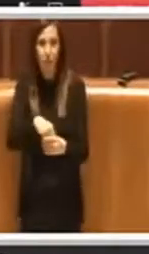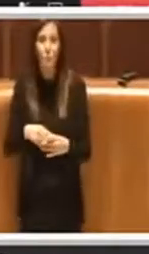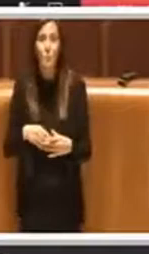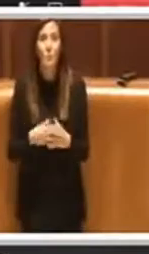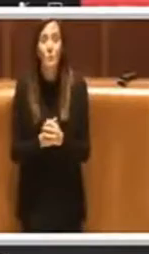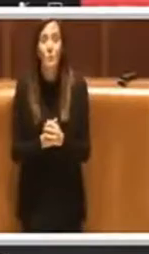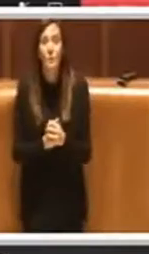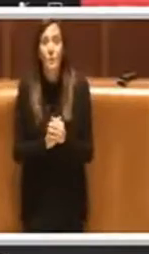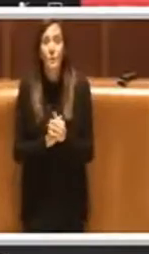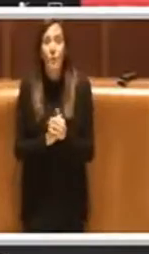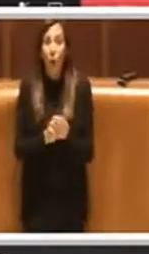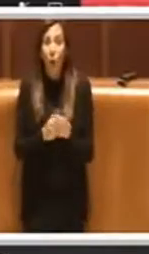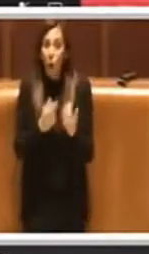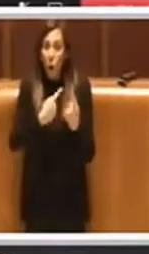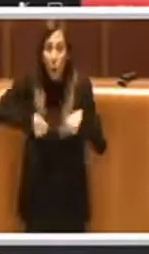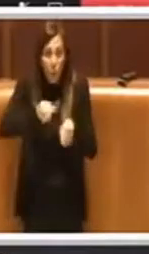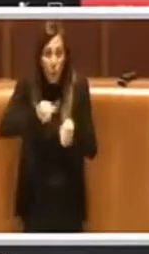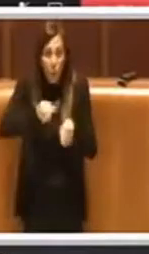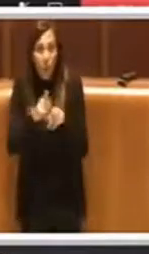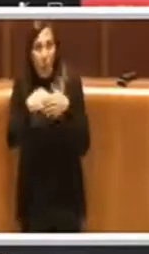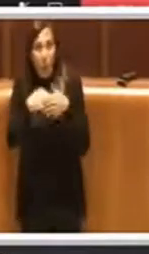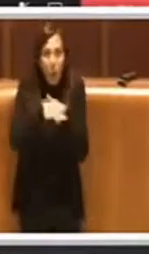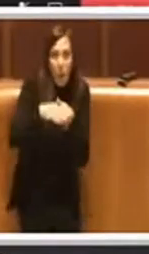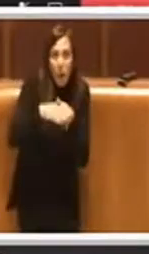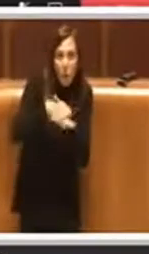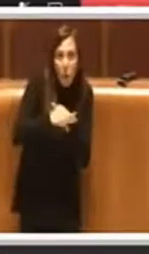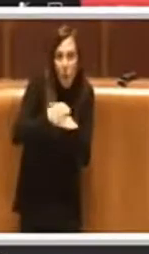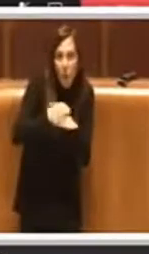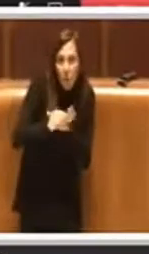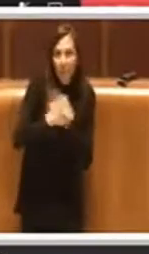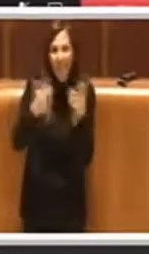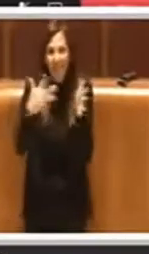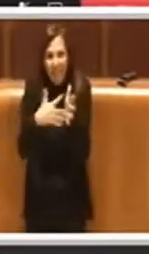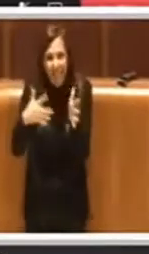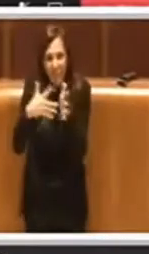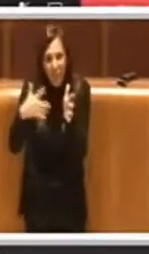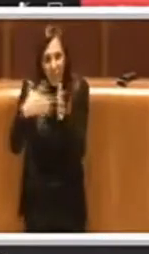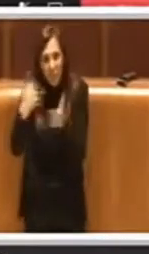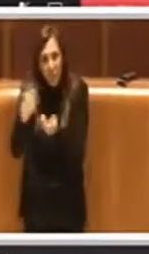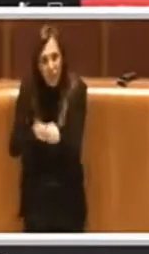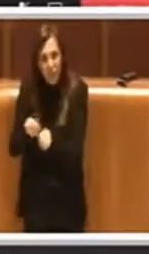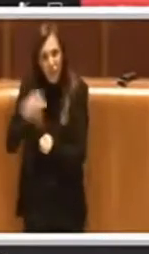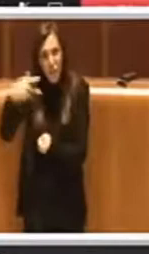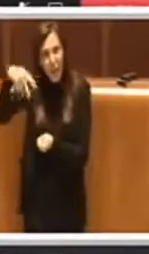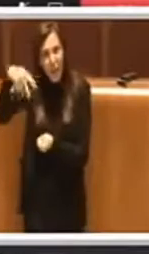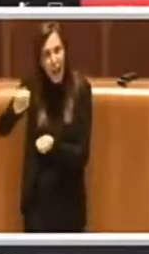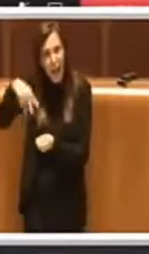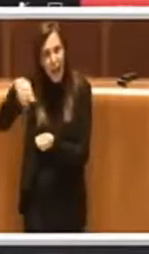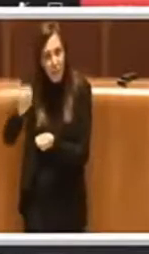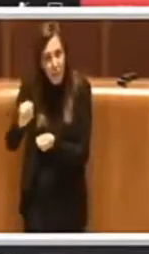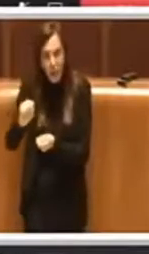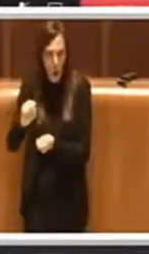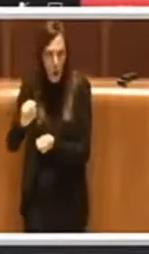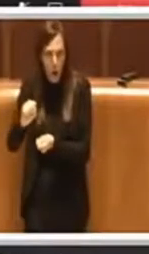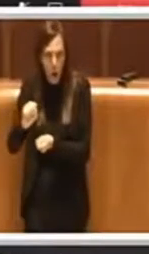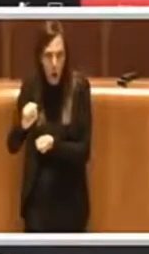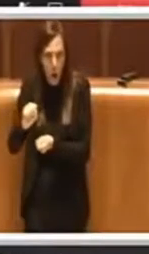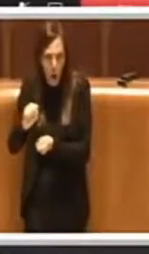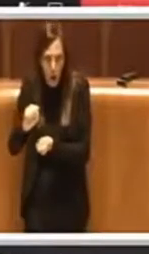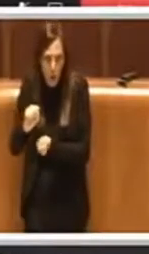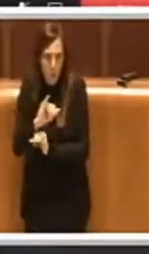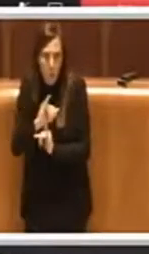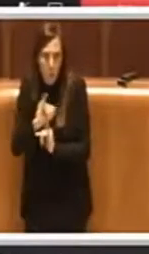nascondiamo le difficoltà nella gestione di Ama. Però c'è da dire una cosa che